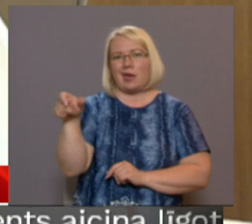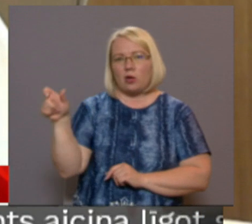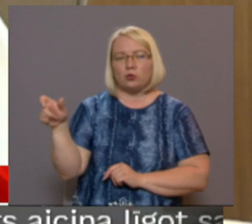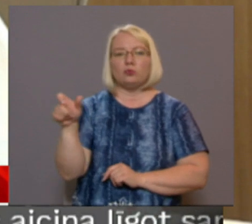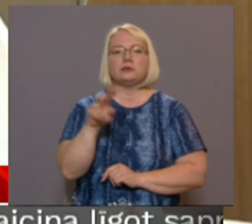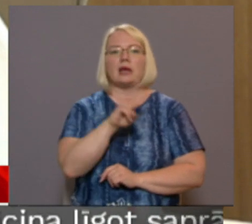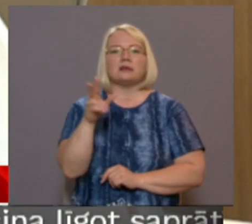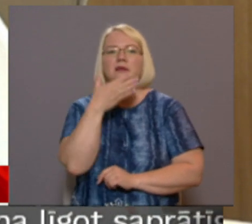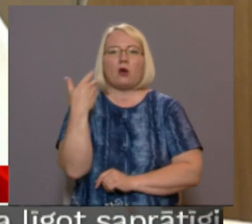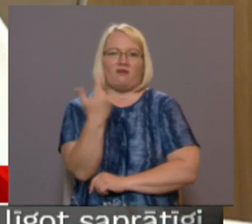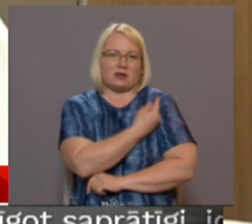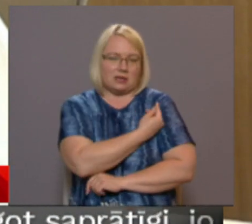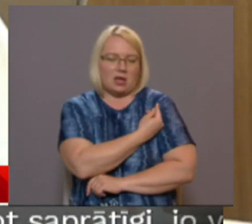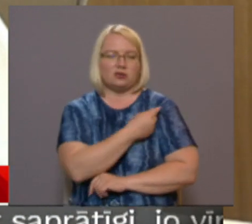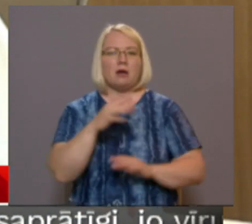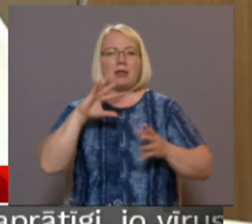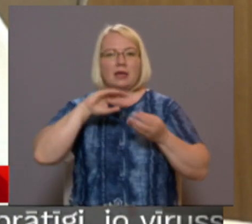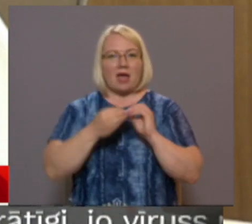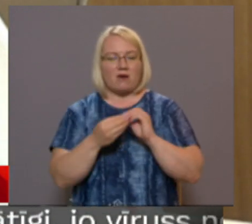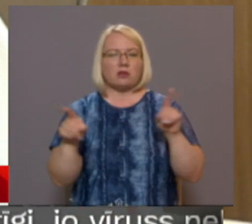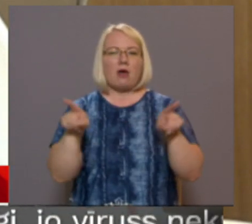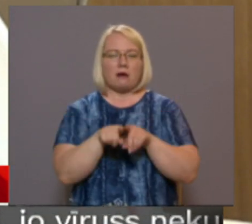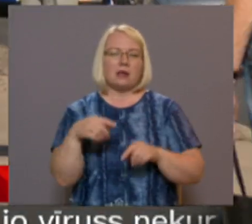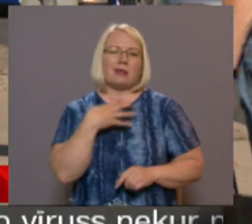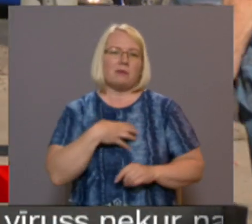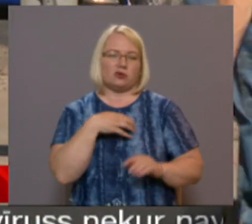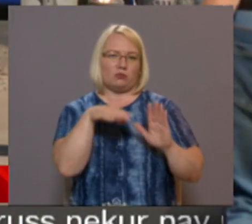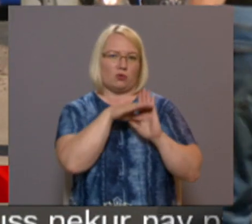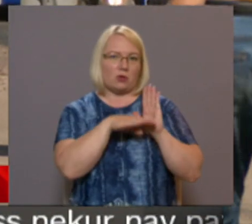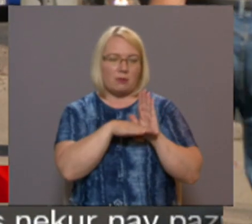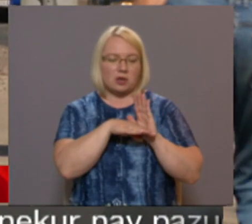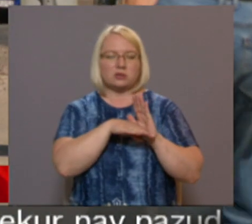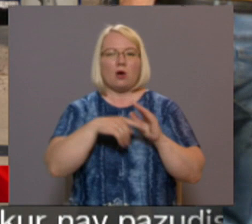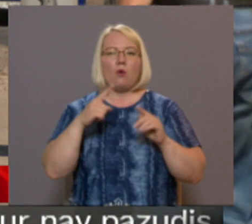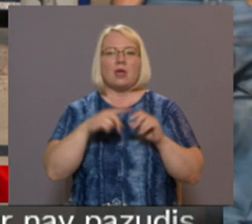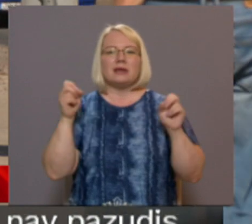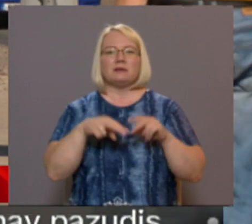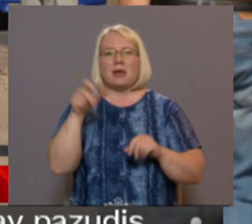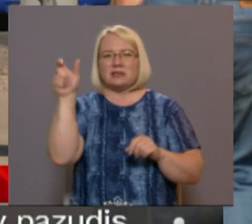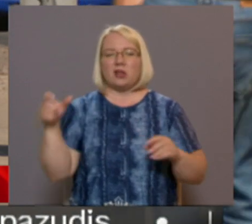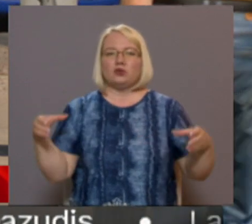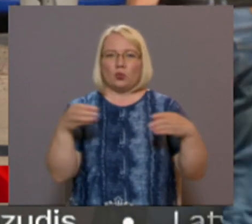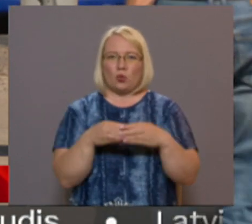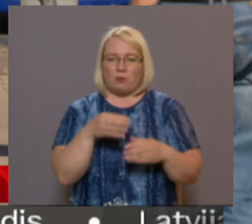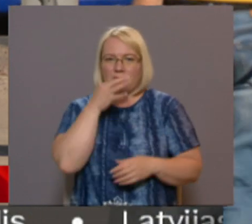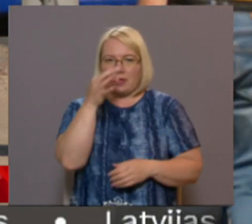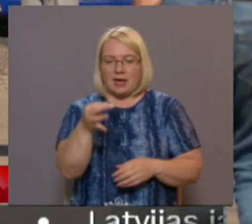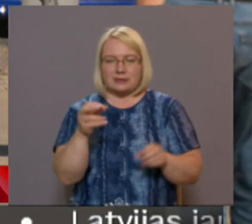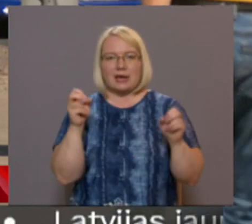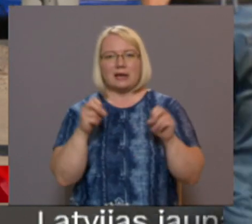kuri nav vakcinējušies, bet ievērojot arī nepieciešamās prasības. Operatīvā vadības grupa gan arī norādīja, ka